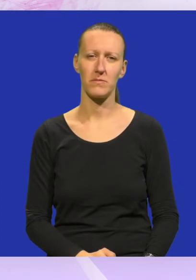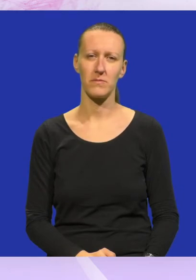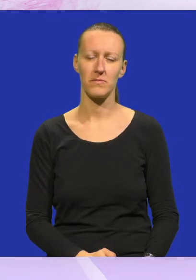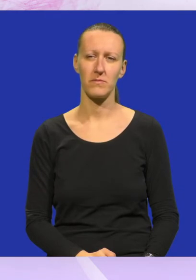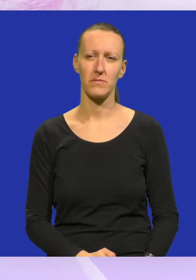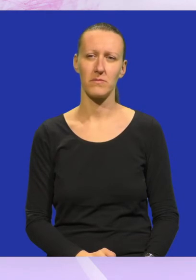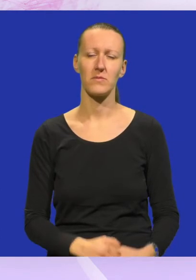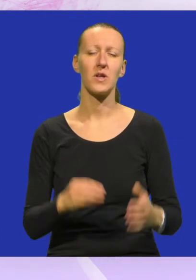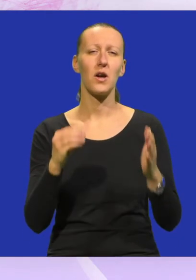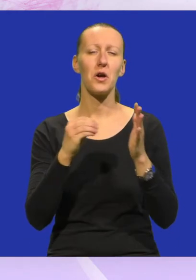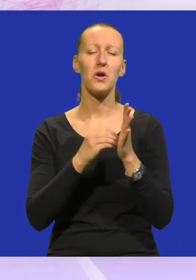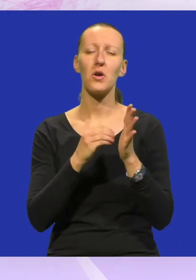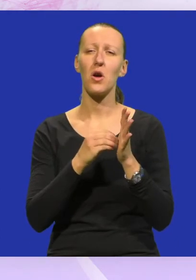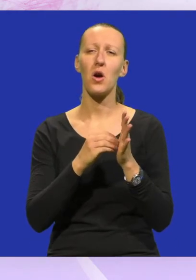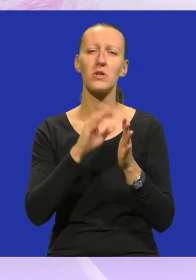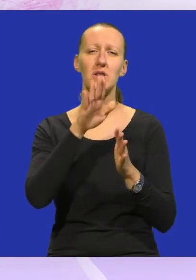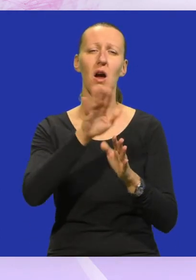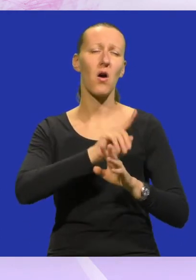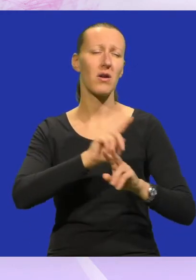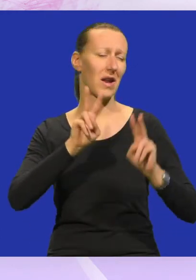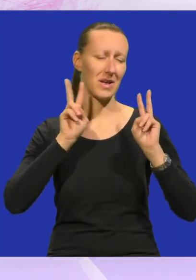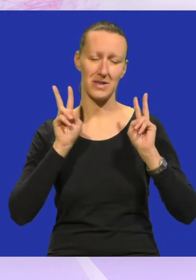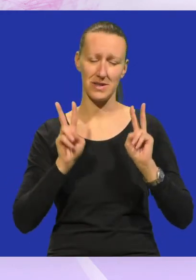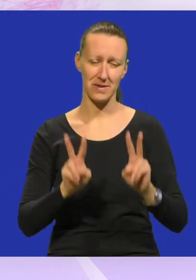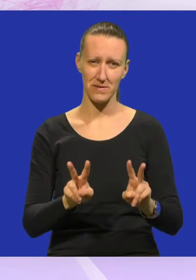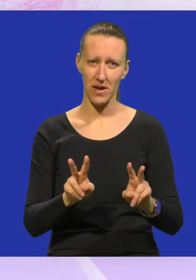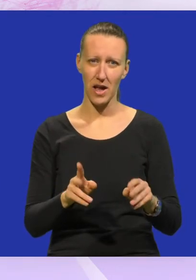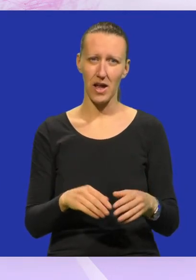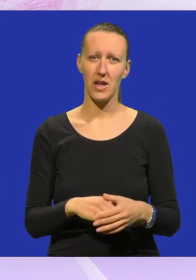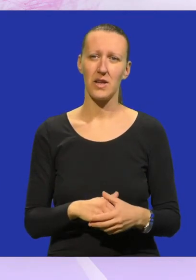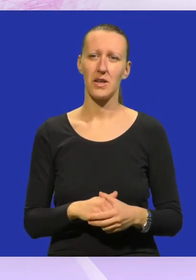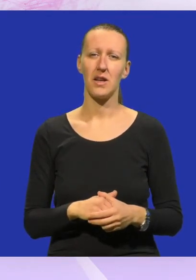Još si tako nestvarna,